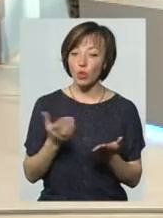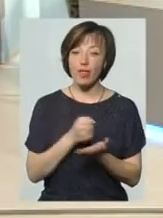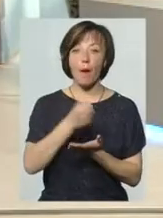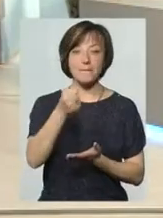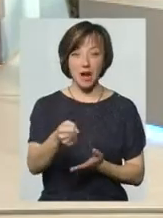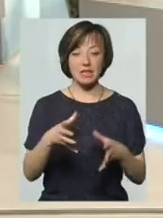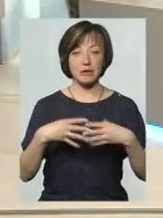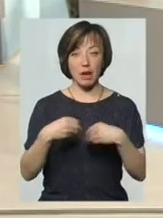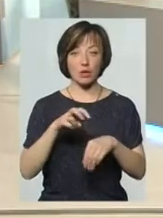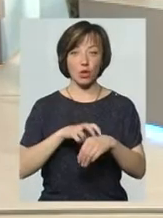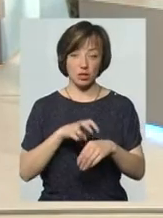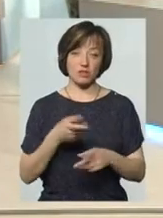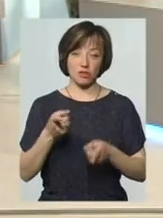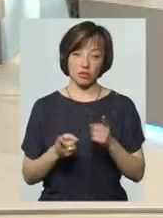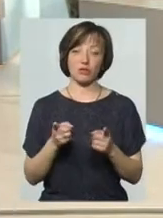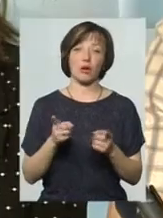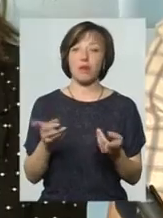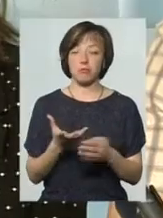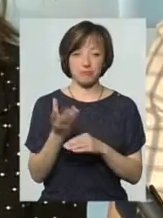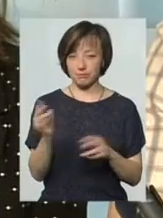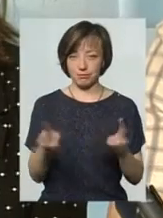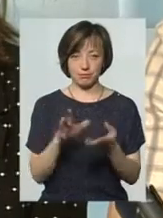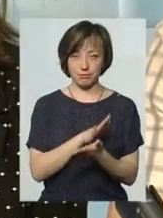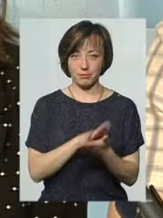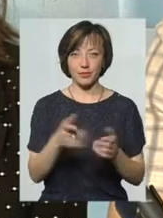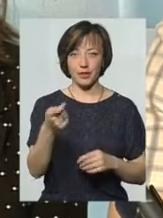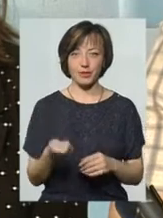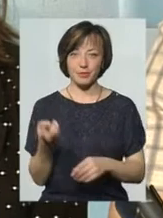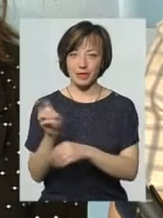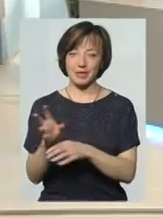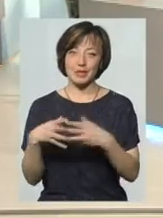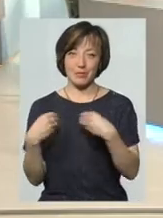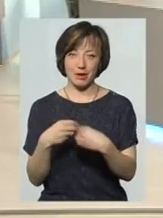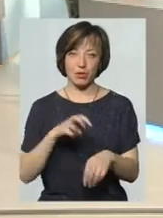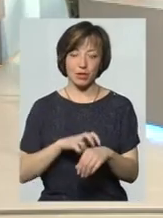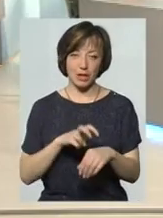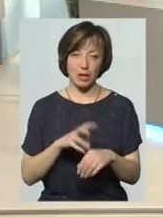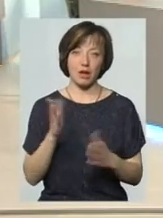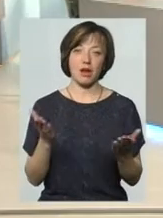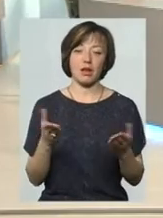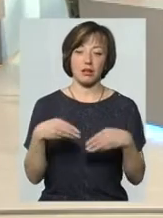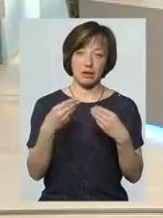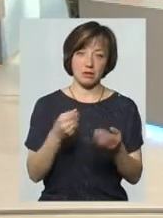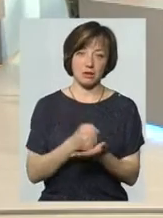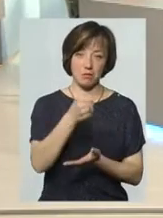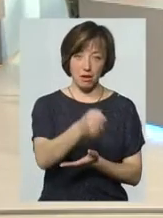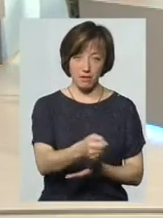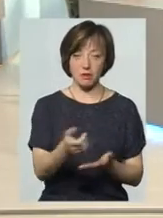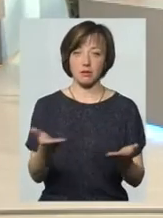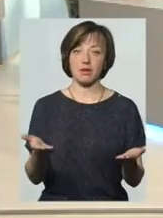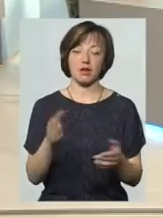направленням сімейного лікаря, звичайно, нічого платити він не буде. Тобто дешевше буде піти спочатку до сімейного лікаря, він дасть направлення,